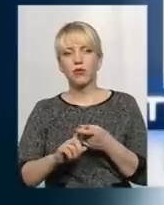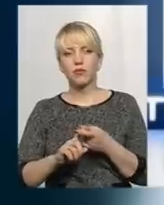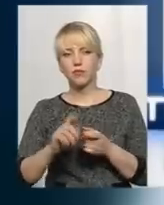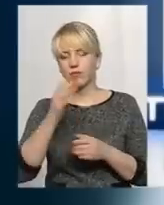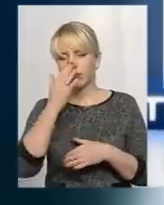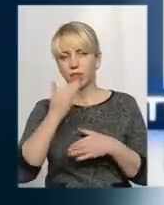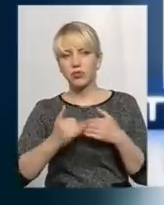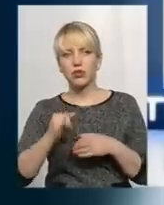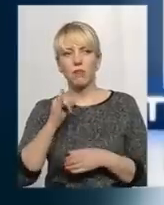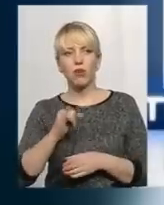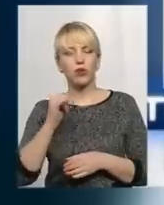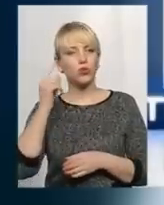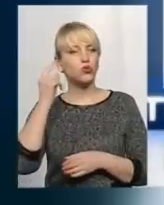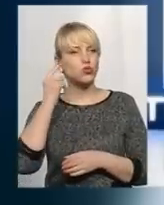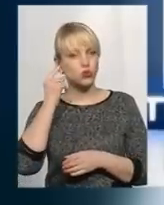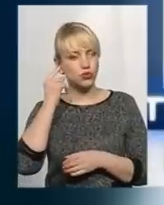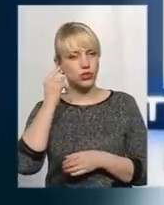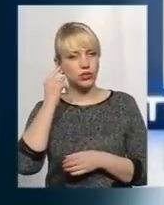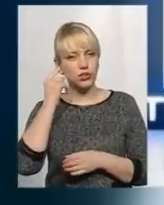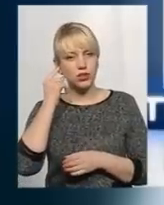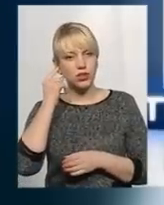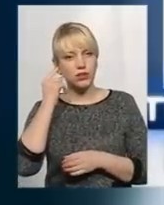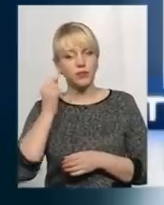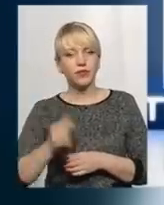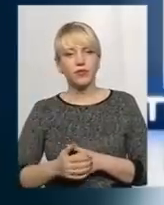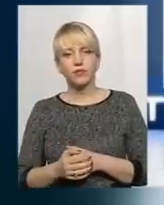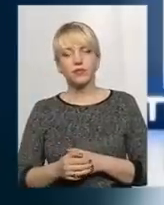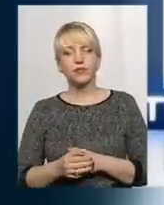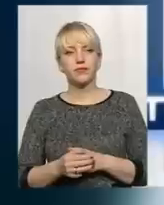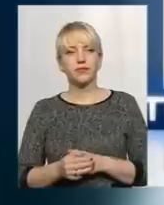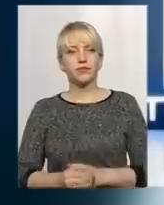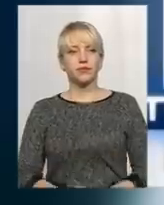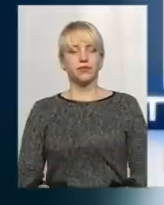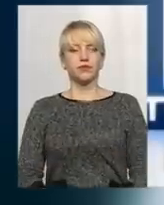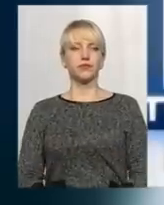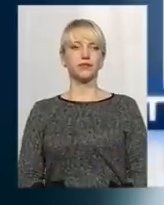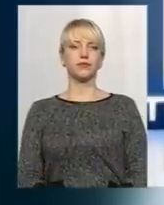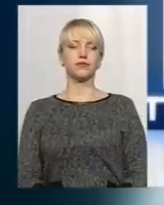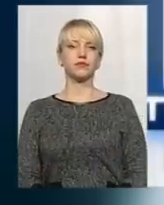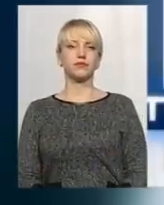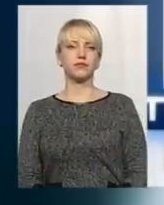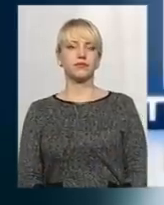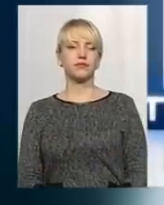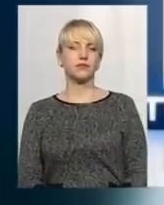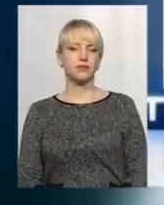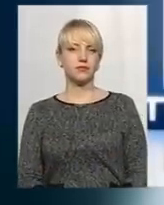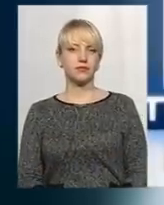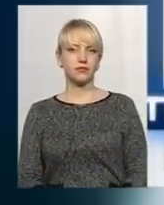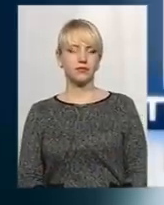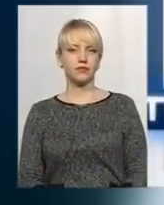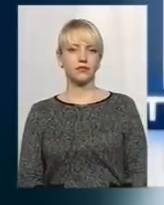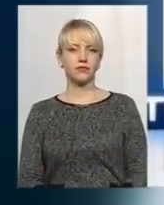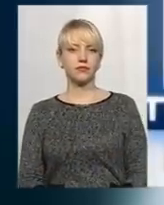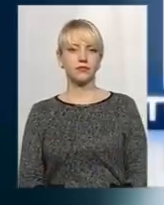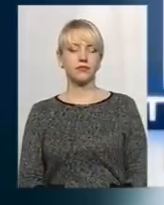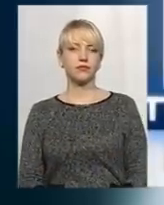відстрілялася і на поля, які знаходяться поруч. При спілкуванні з жителями регіони, які там